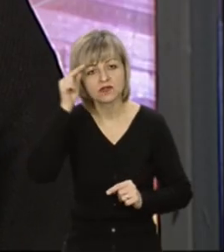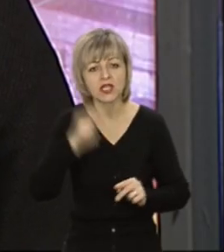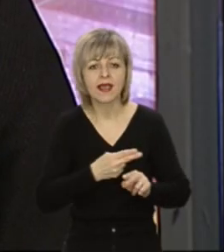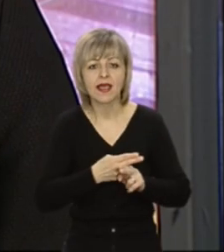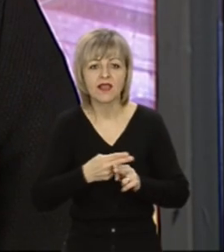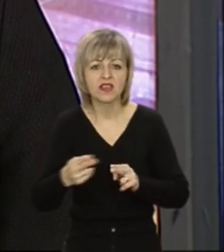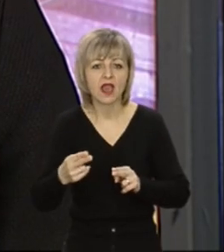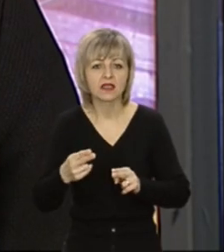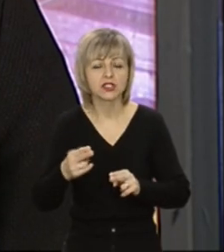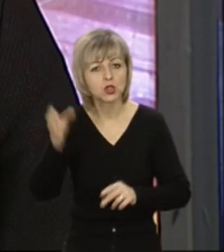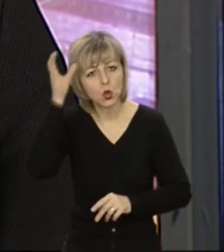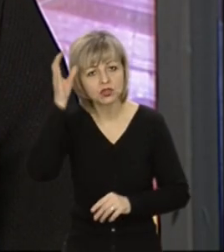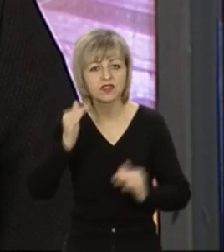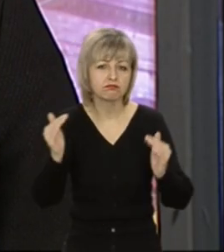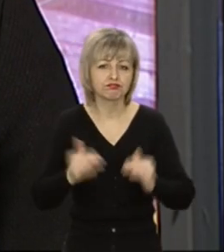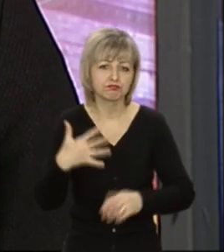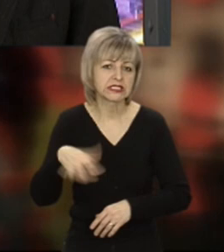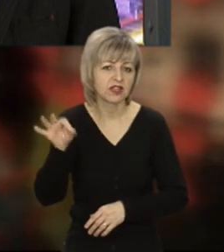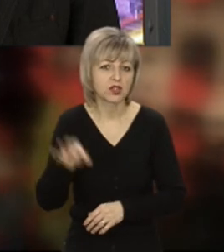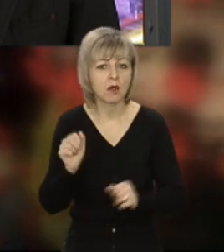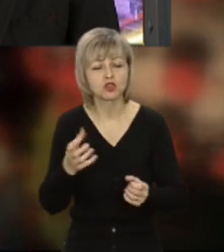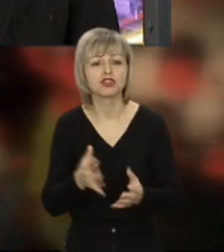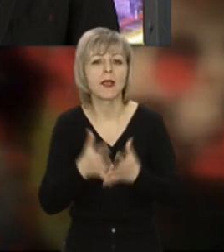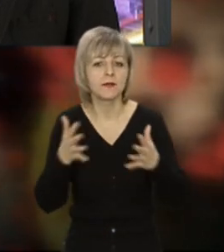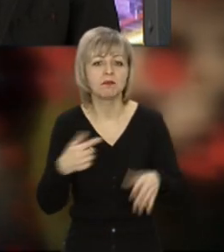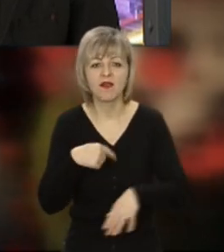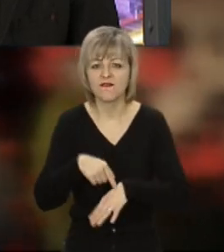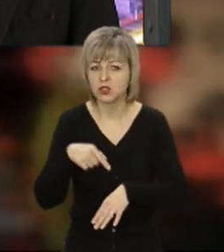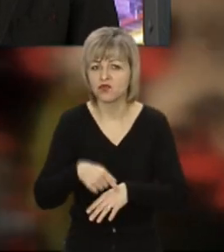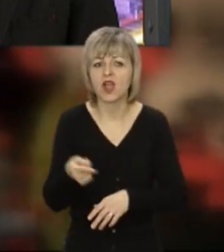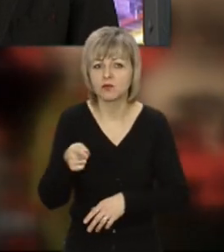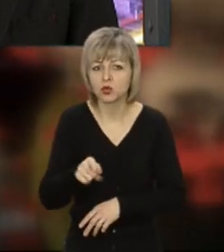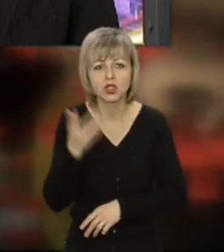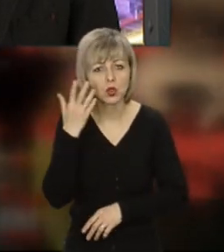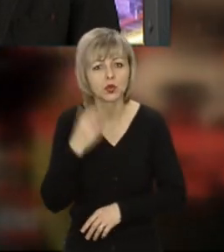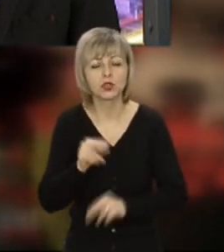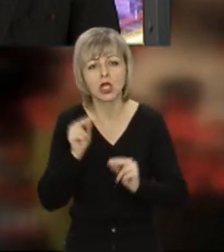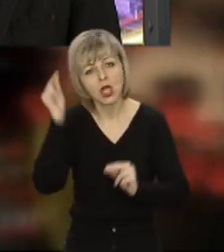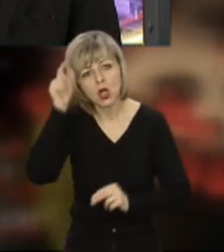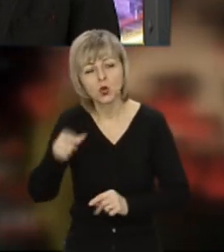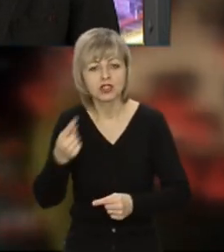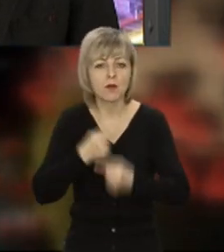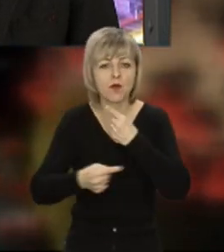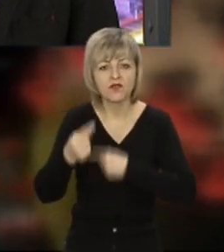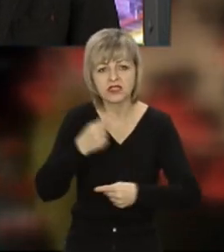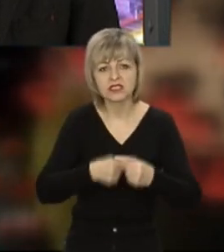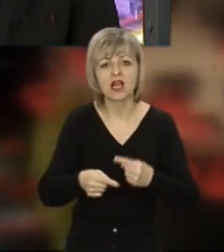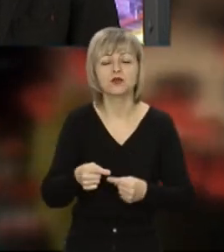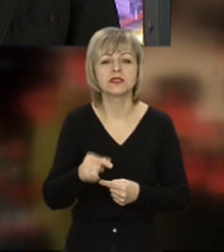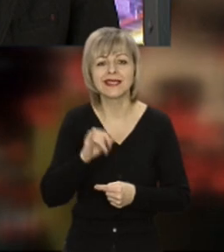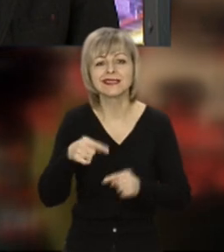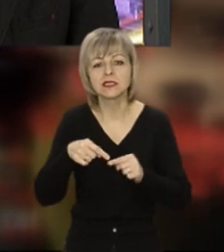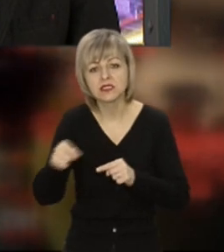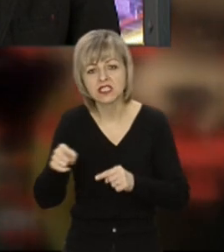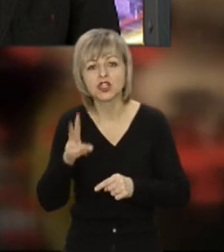освіти падає на 50%, можливо, найбільше. Ми це відчуваємо особливо тоді, коли учні вертаються з дистанційного навчання на очне.